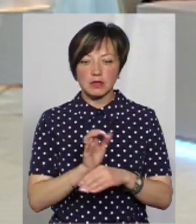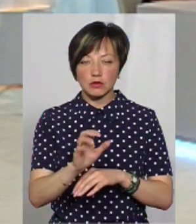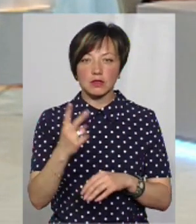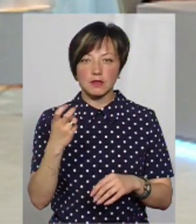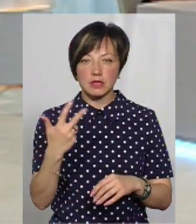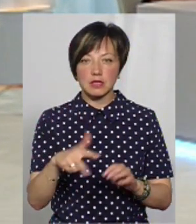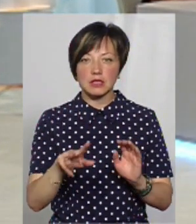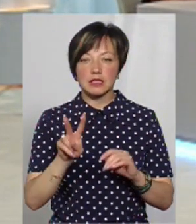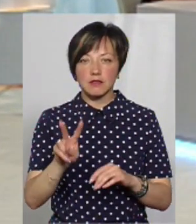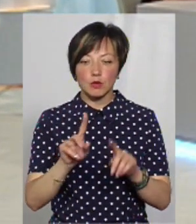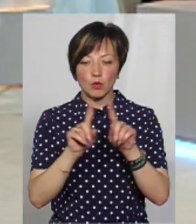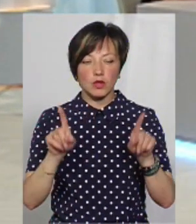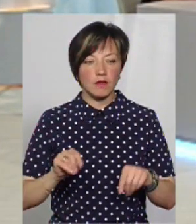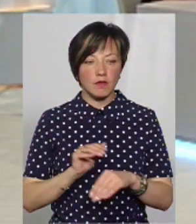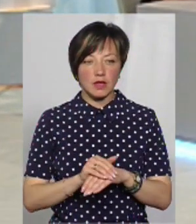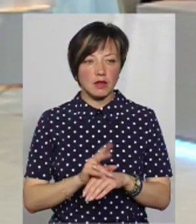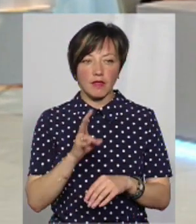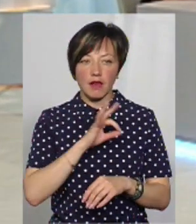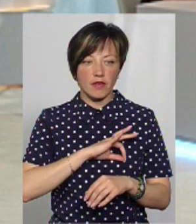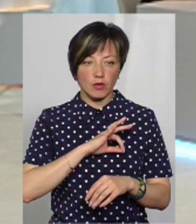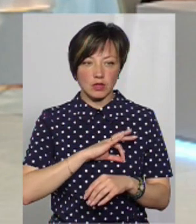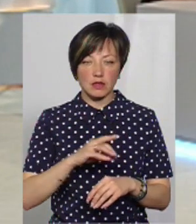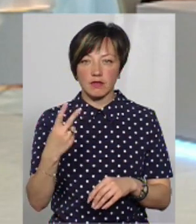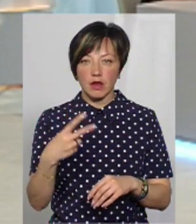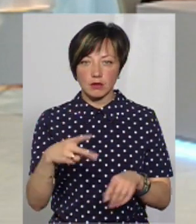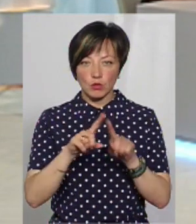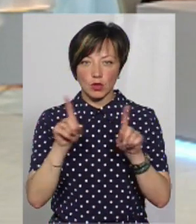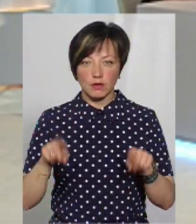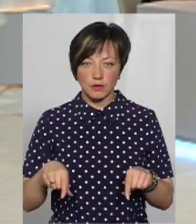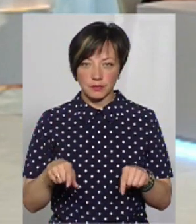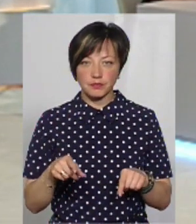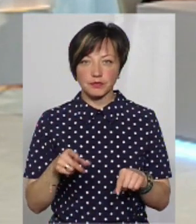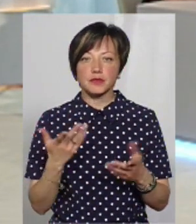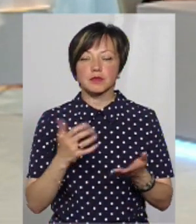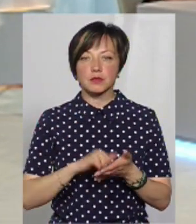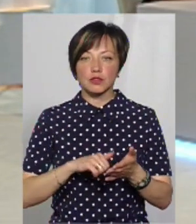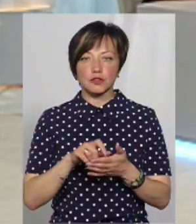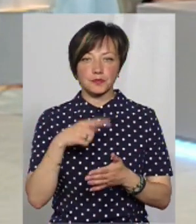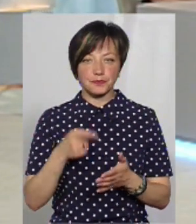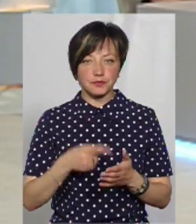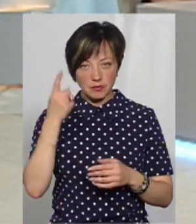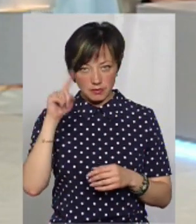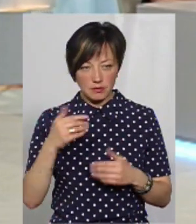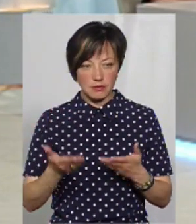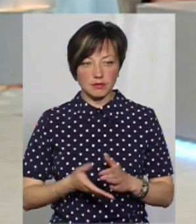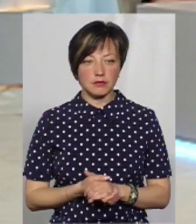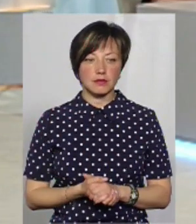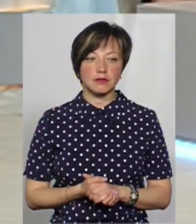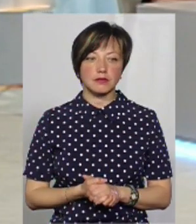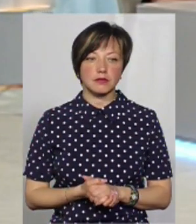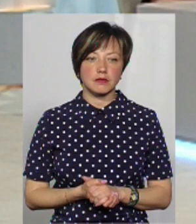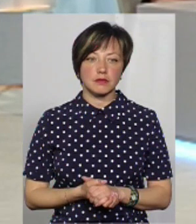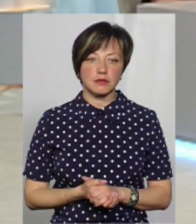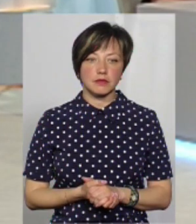надійшло 232 путівки, фактично не використані 20 путівок. З яких причин, пане Іване, вам відомо? Так,